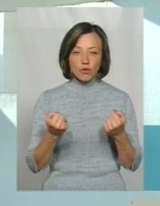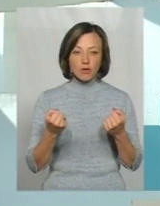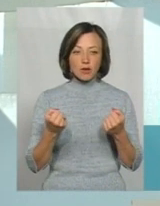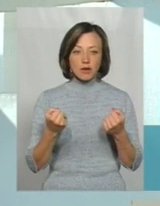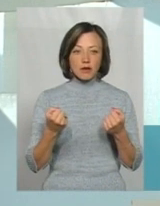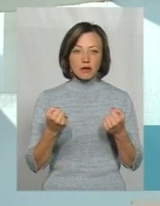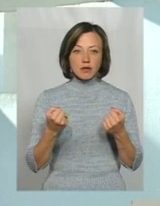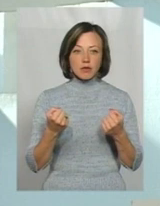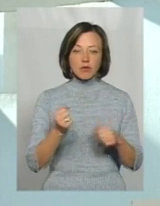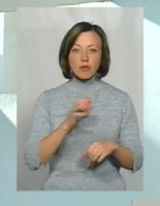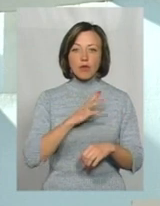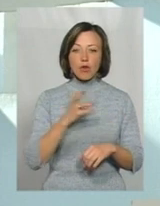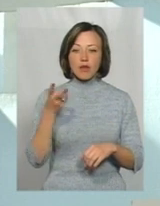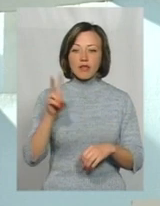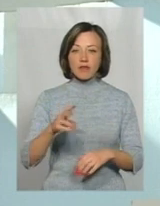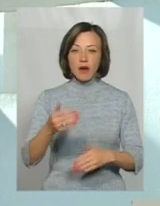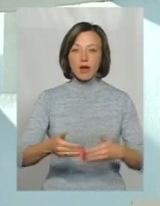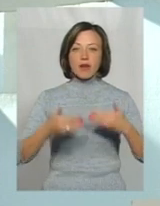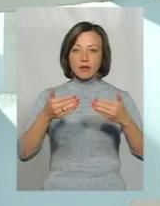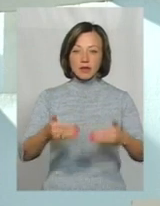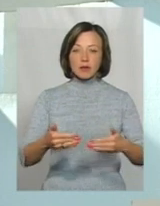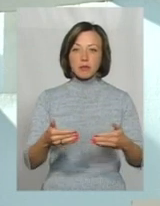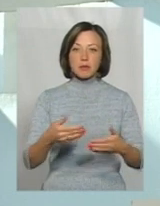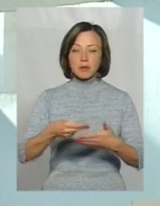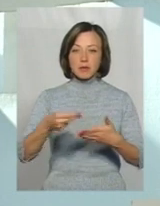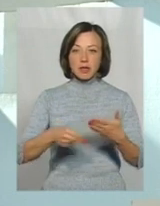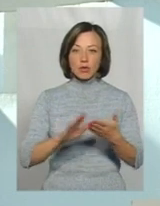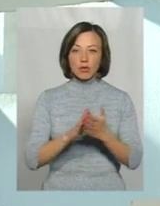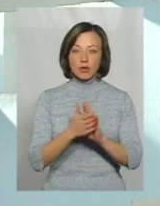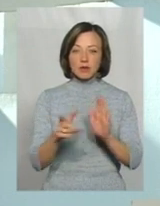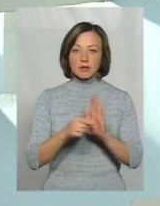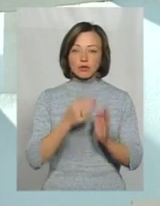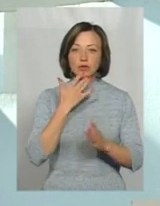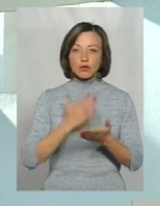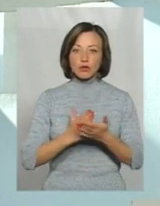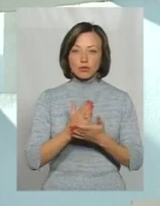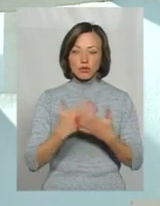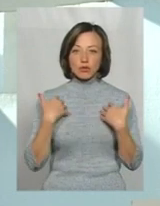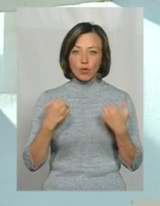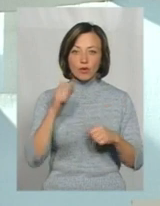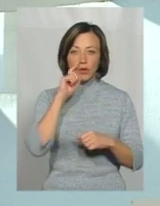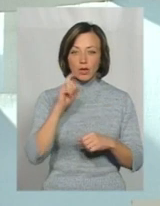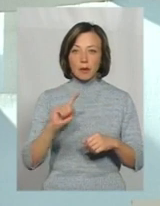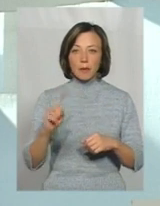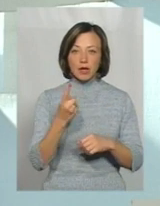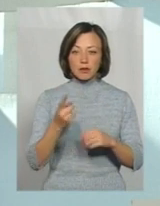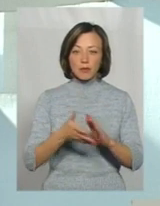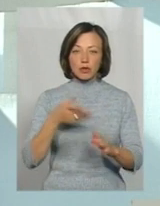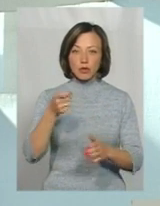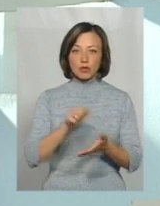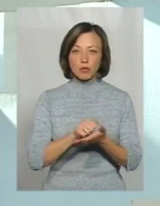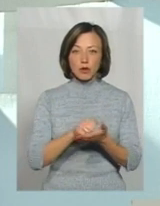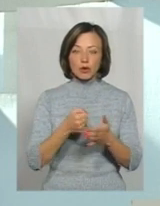взагалі було дві хвилі підписання договорів з Національною службою здоров'я України. В першу хвилі ми знаємо, що подача документів